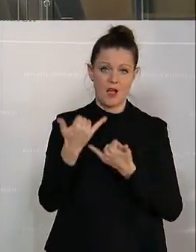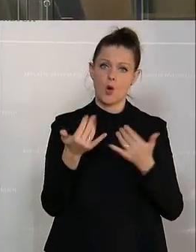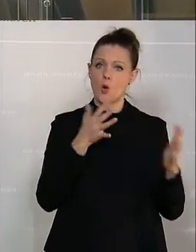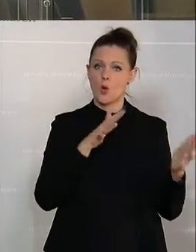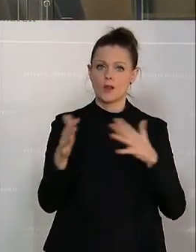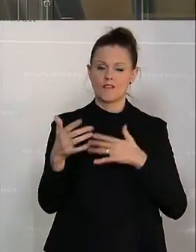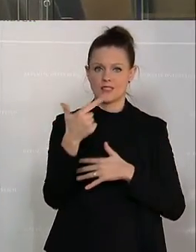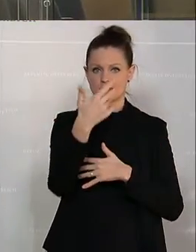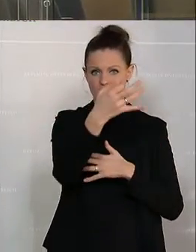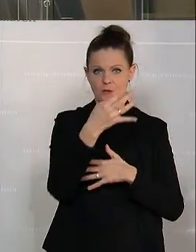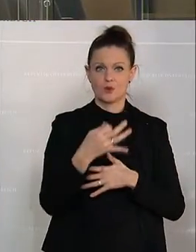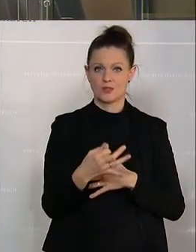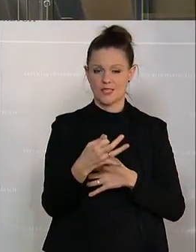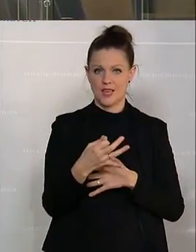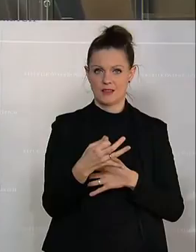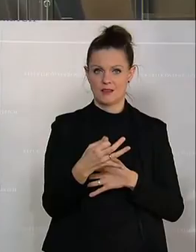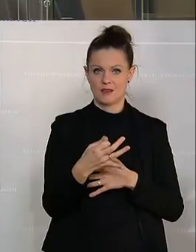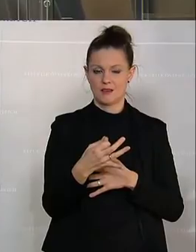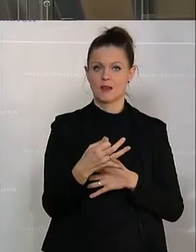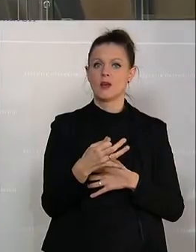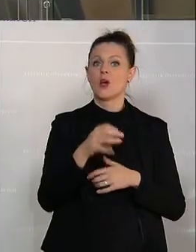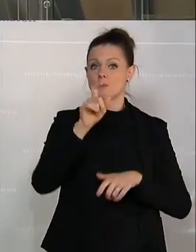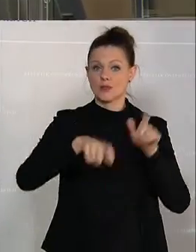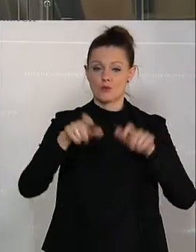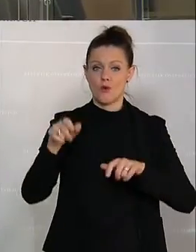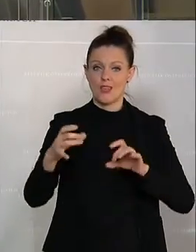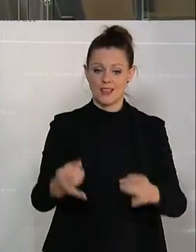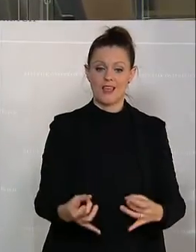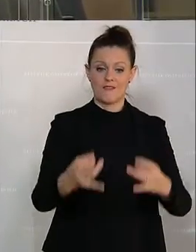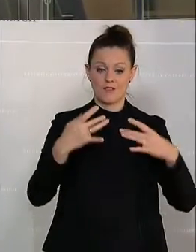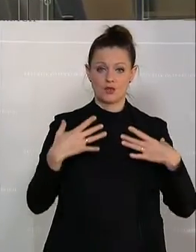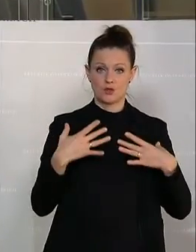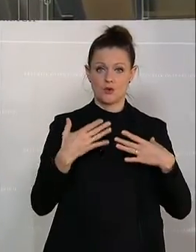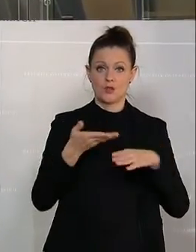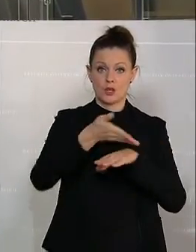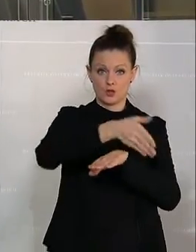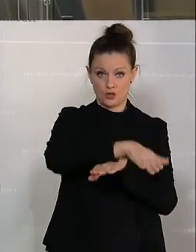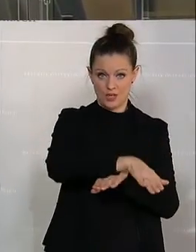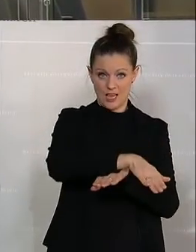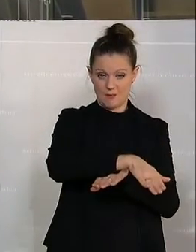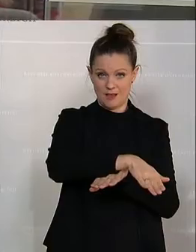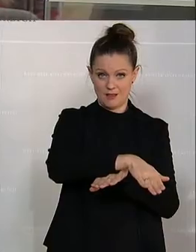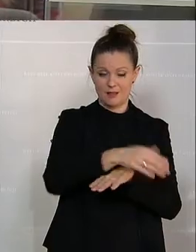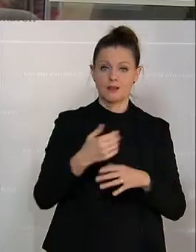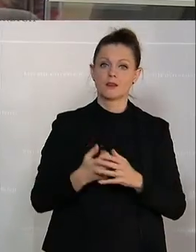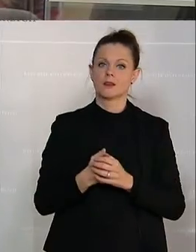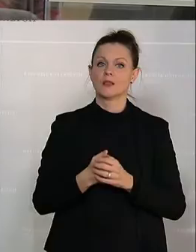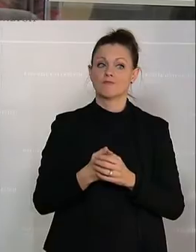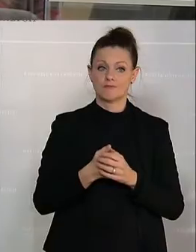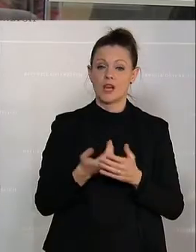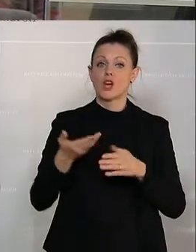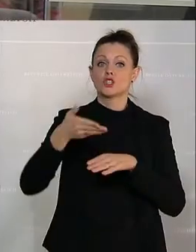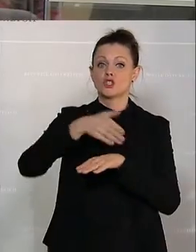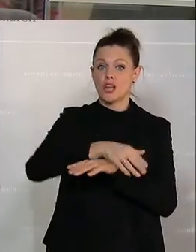zwei Prozent aller nachgewiesen infizierten Personen verstorben sind, ist diese Sterblichkeit